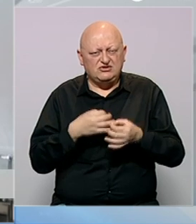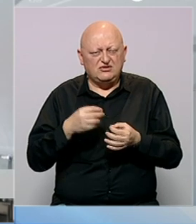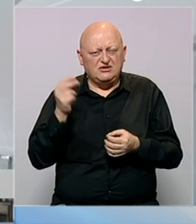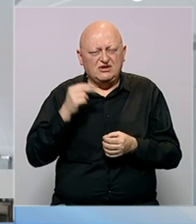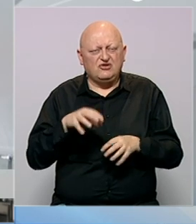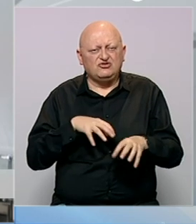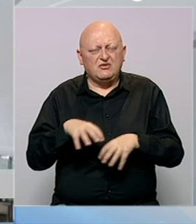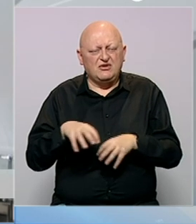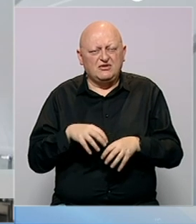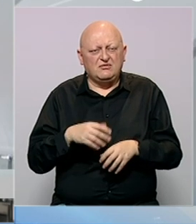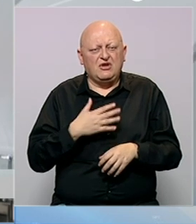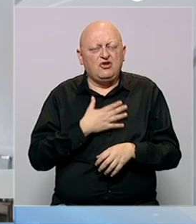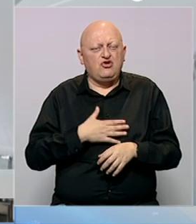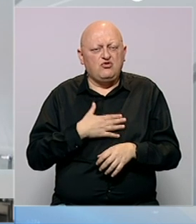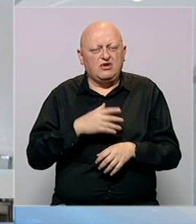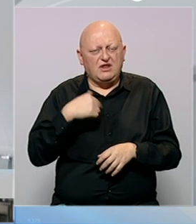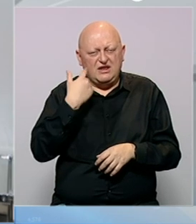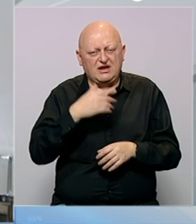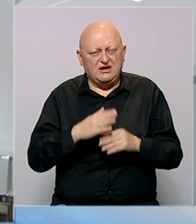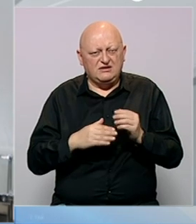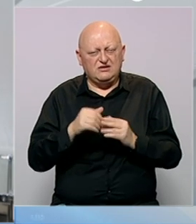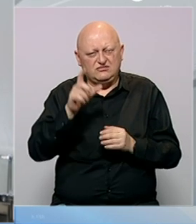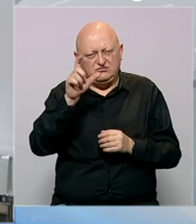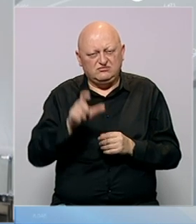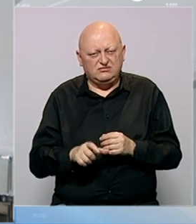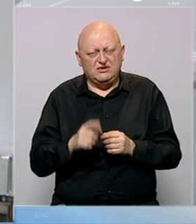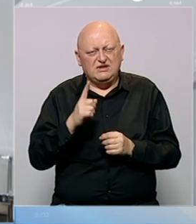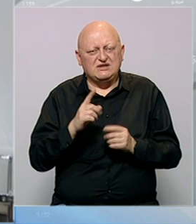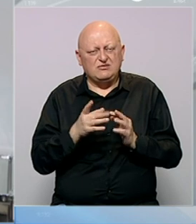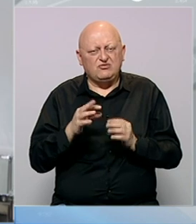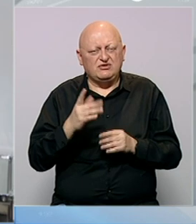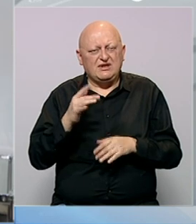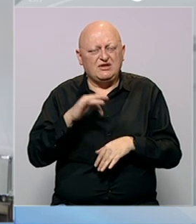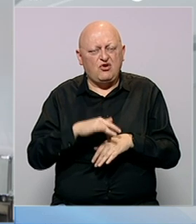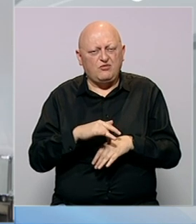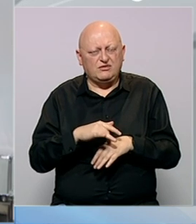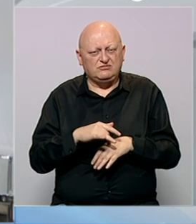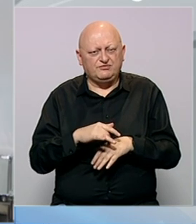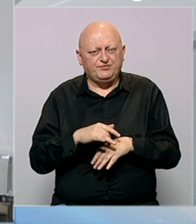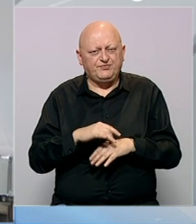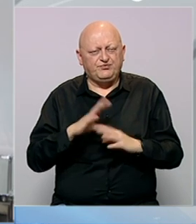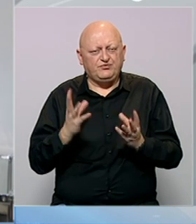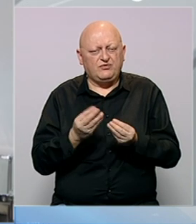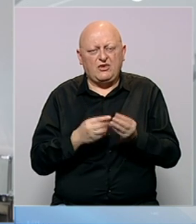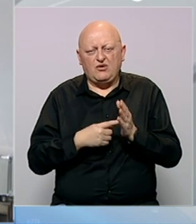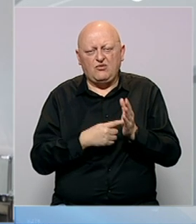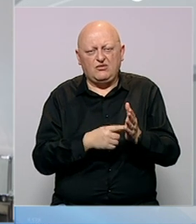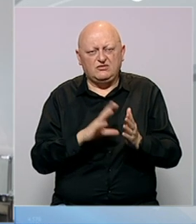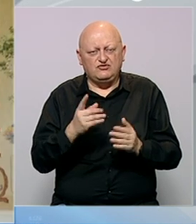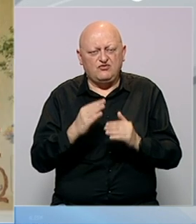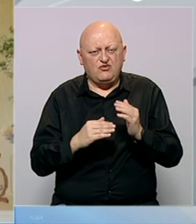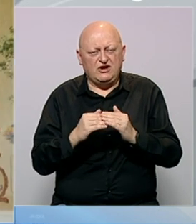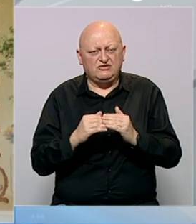naučnim radnicima te ljubiteljima lika i dijela Ismeta Mujezinovića na jednom mjestu prezentirati svoju